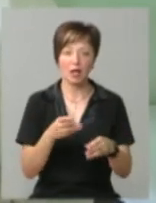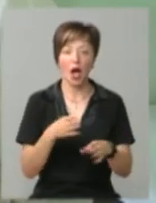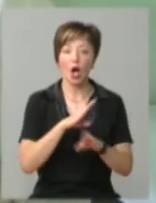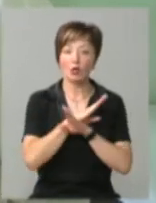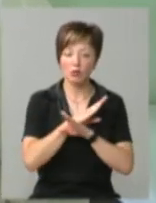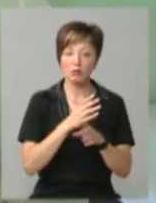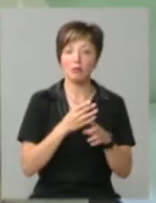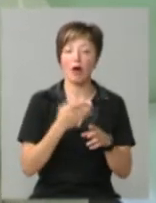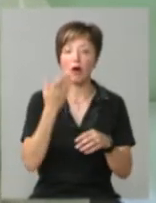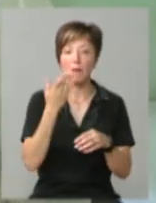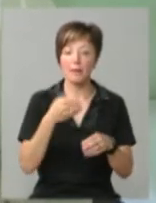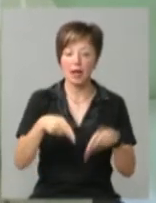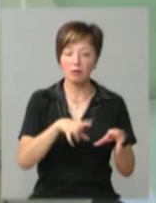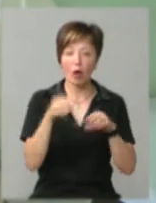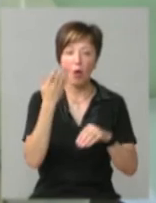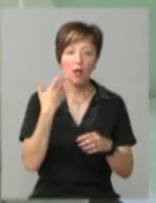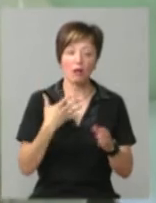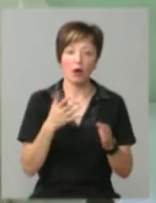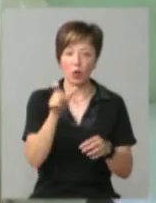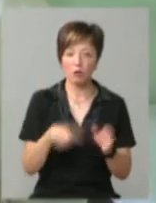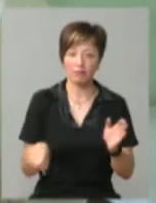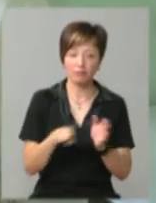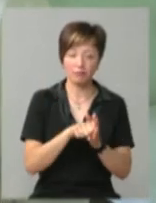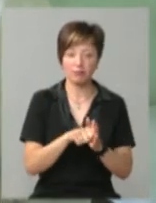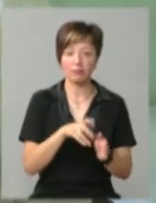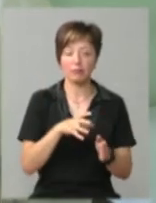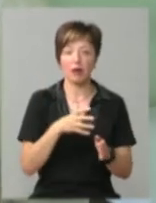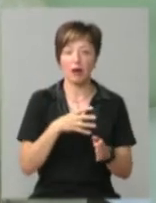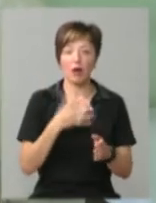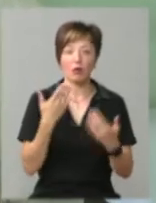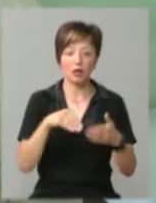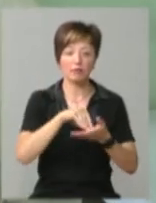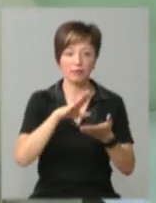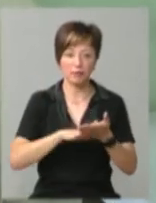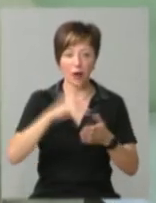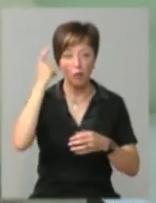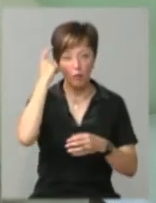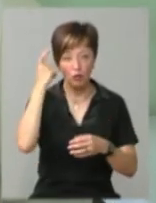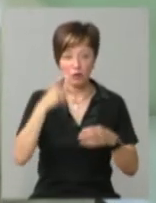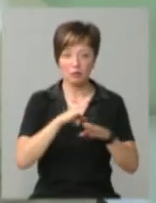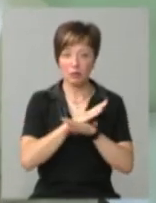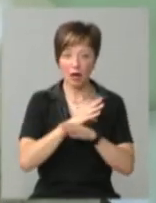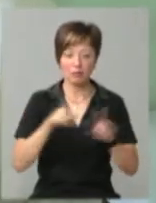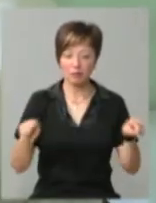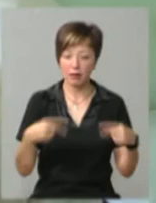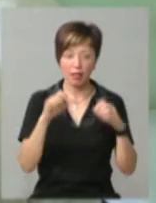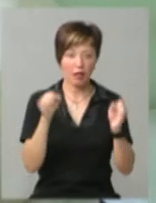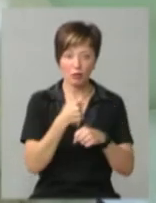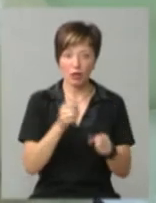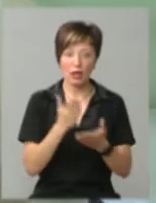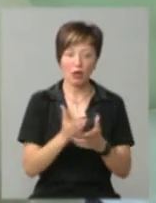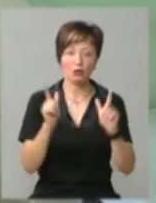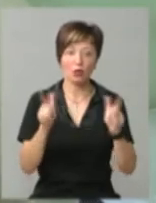трансплантація – тоді, коли людина загинула, констатовано смерть мозку, вже його реанімувати неможливо, і тоді, якщо є